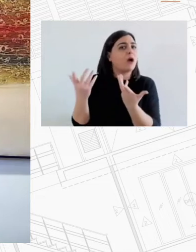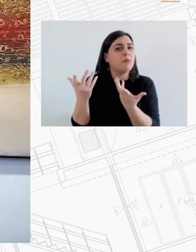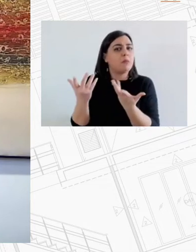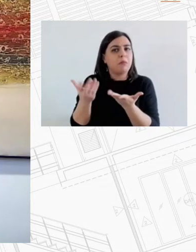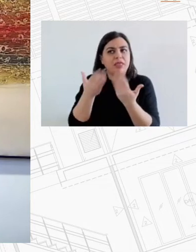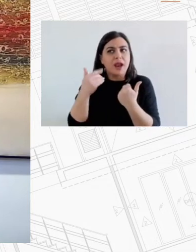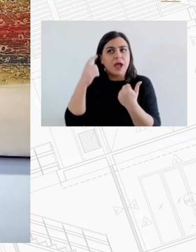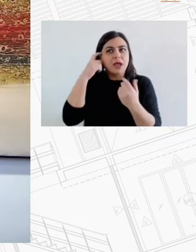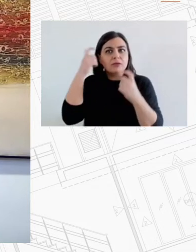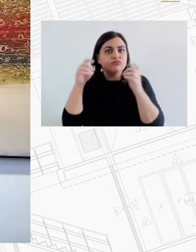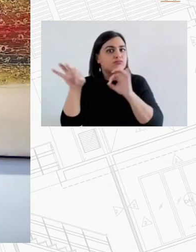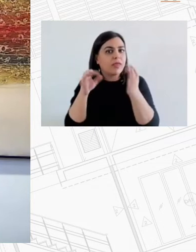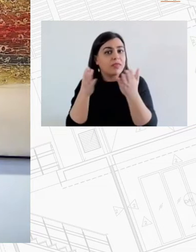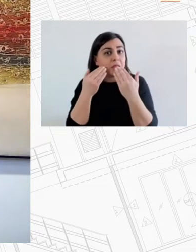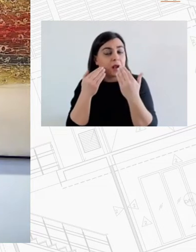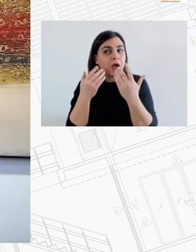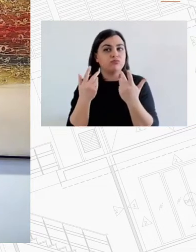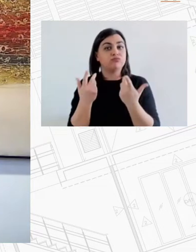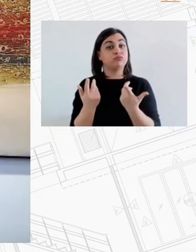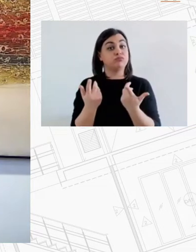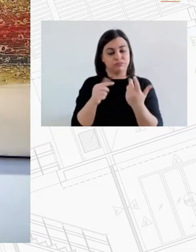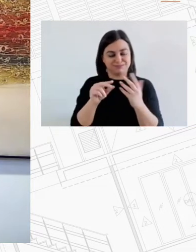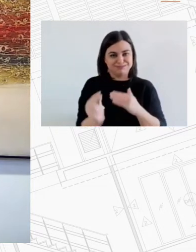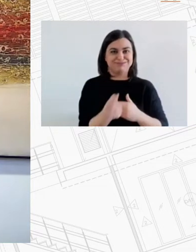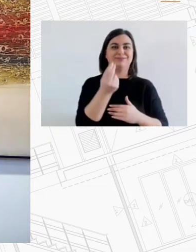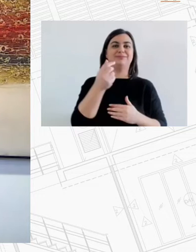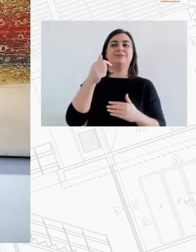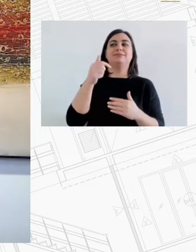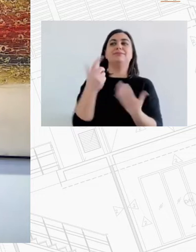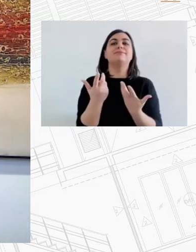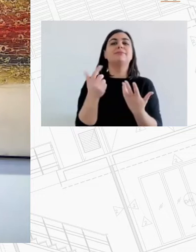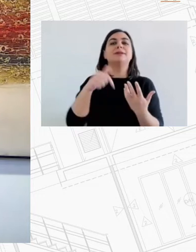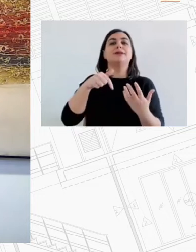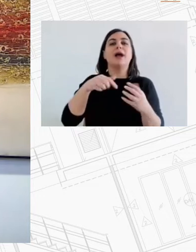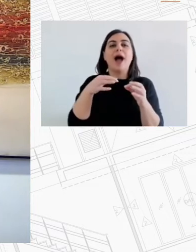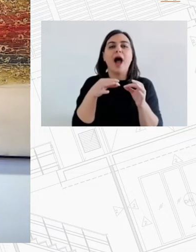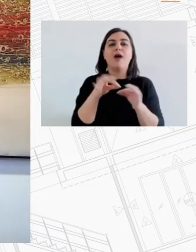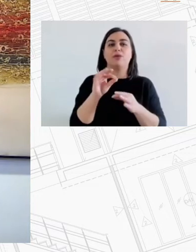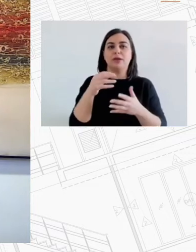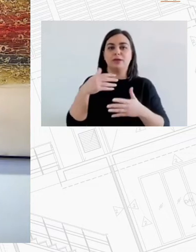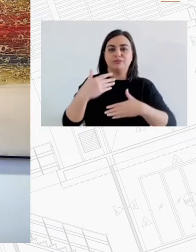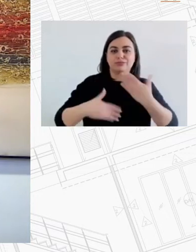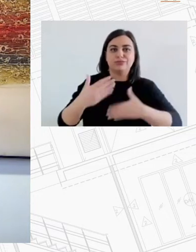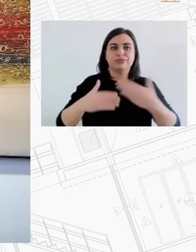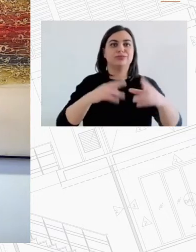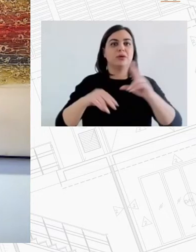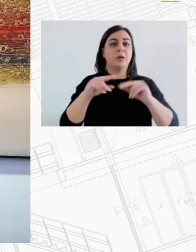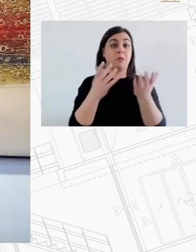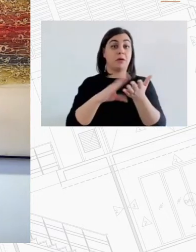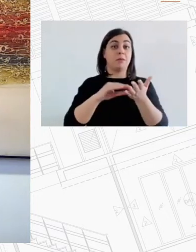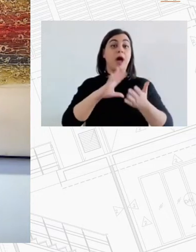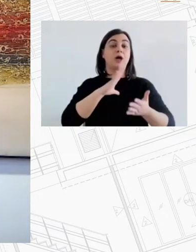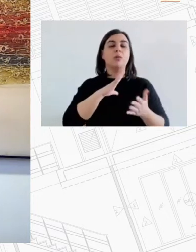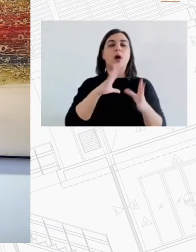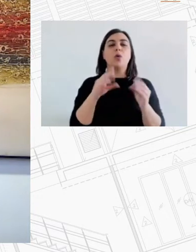πως η αφορμή είναι ξεκάθαρη από τη μία όσοι κινούνται σε μεγάλες πόλεις Αθήνα, Θεσσαλονίκη, Πάτρα